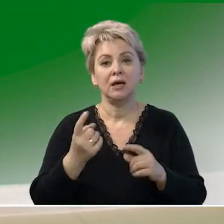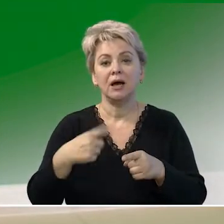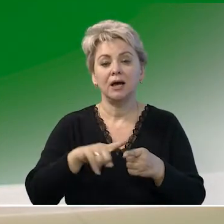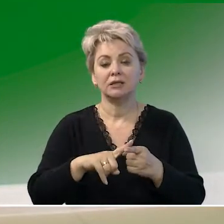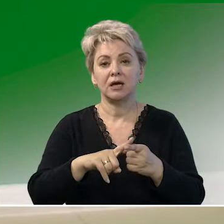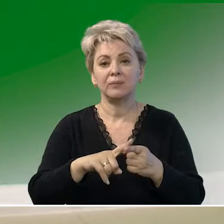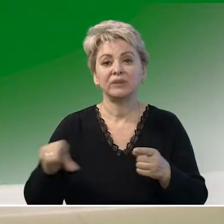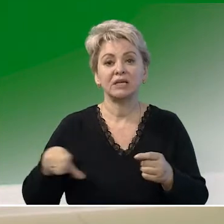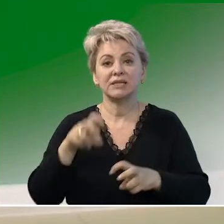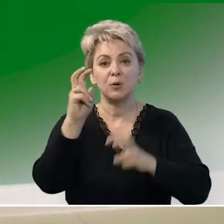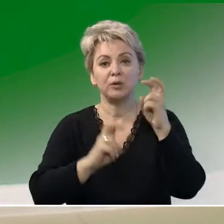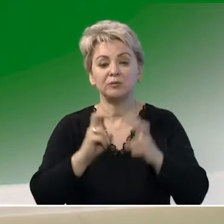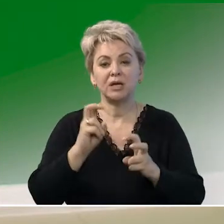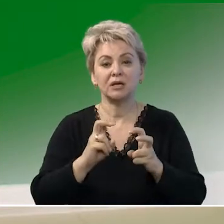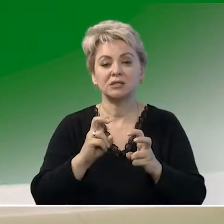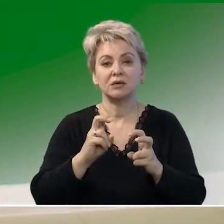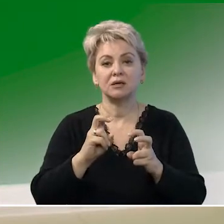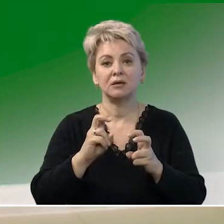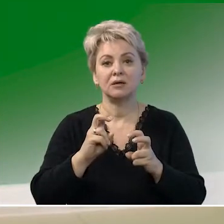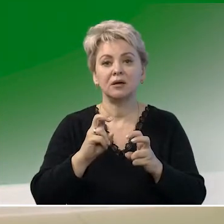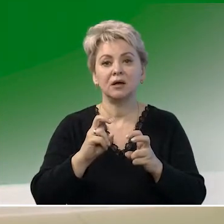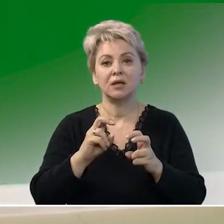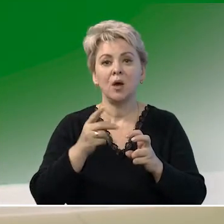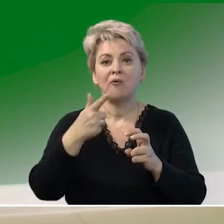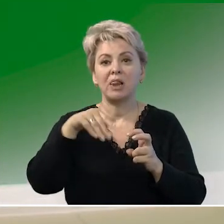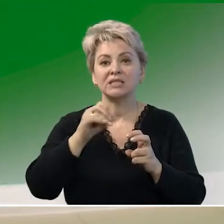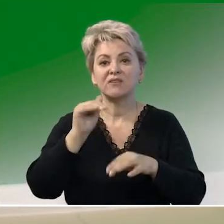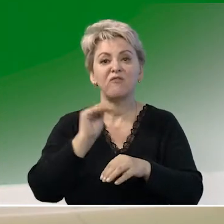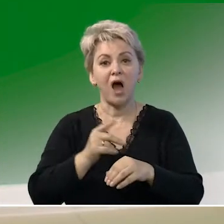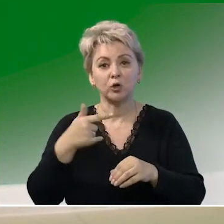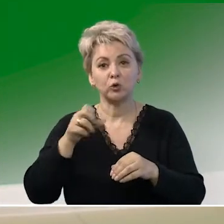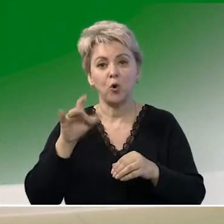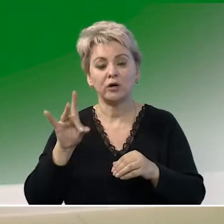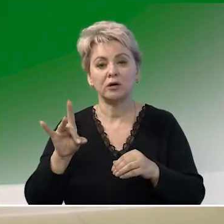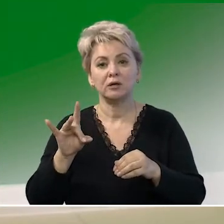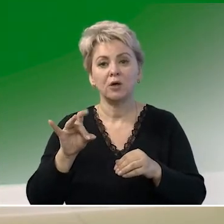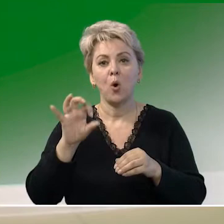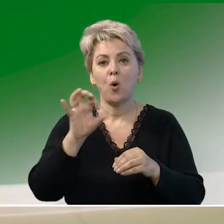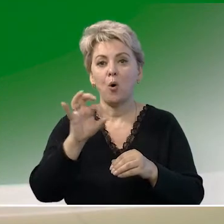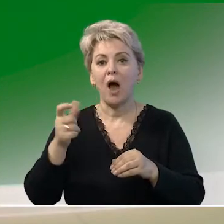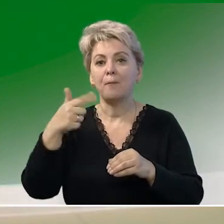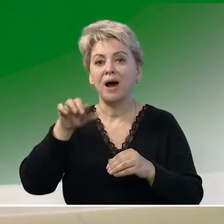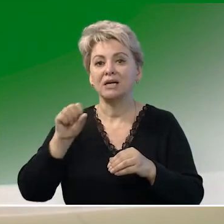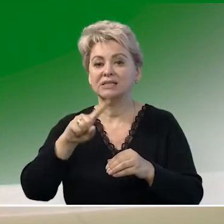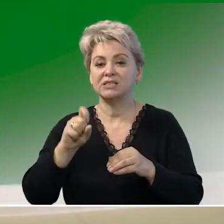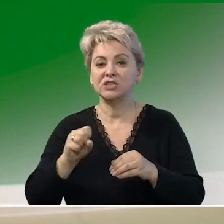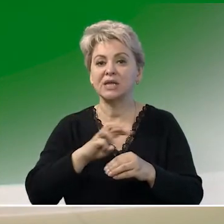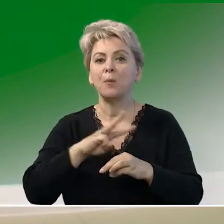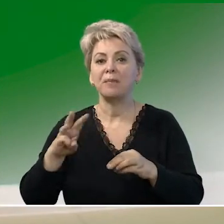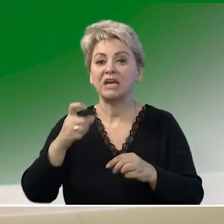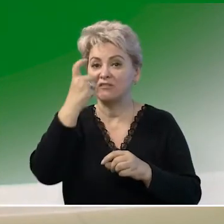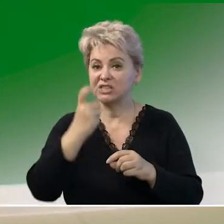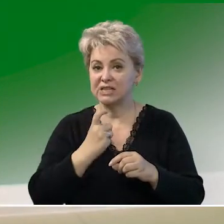Это донские предприятия «Пластфактор», «ОО «Базис», «ОО Миллерово